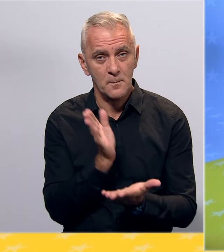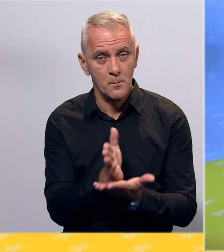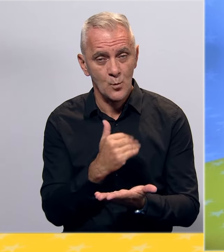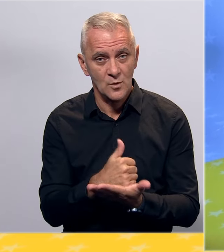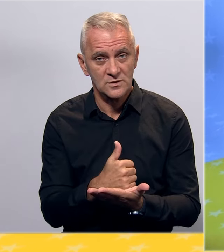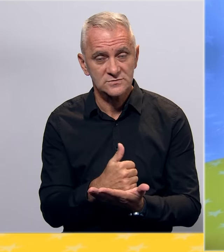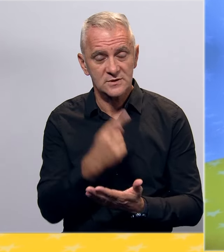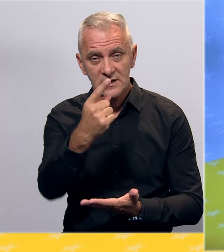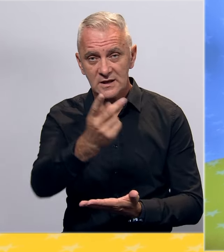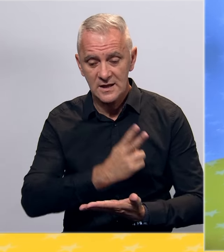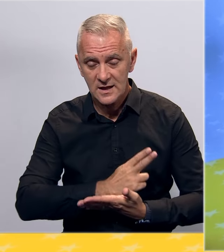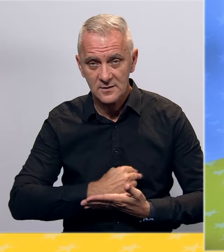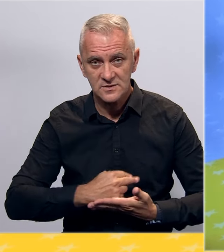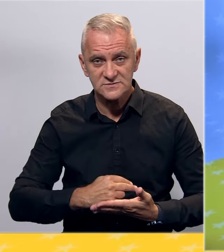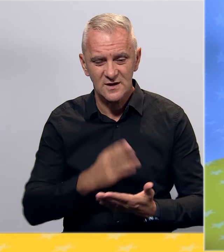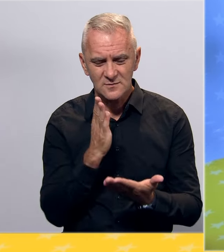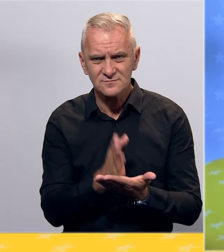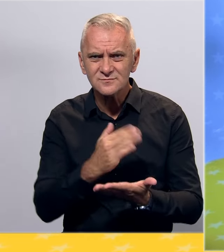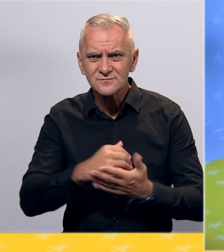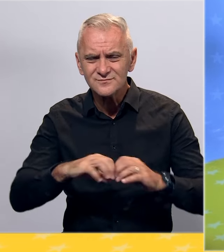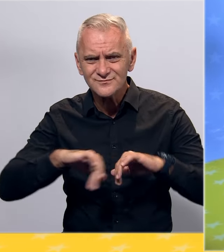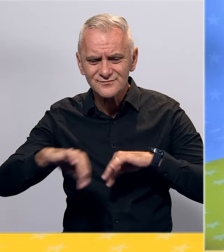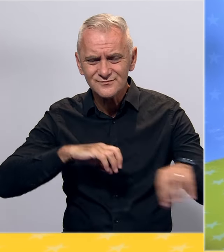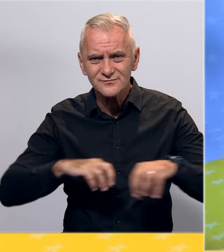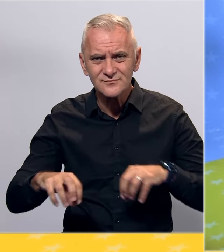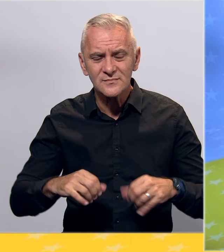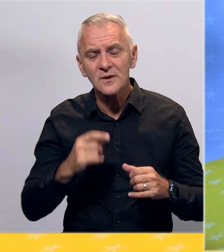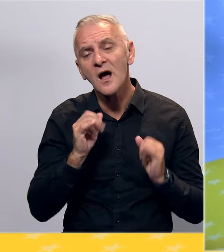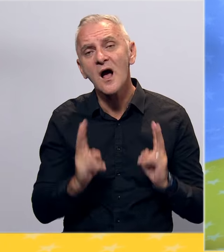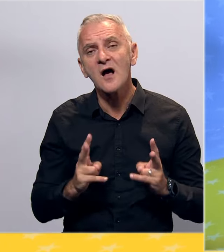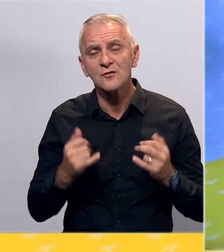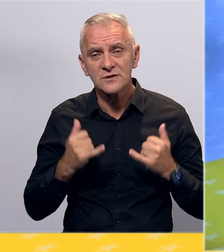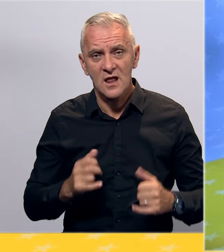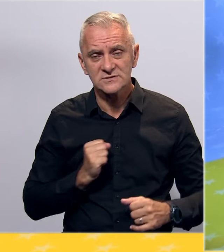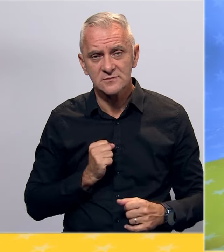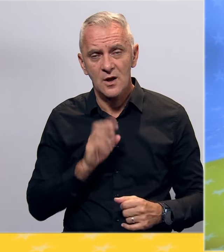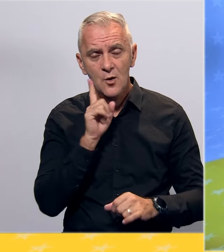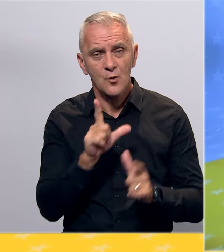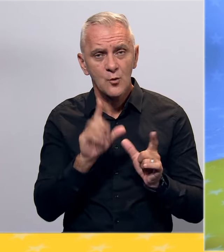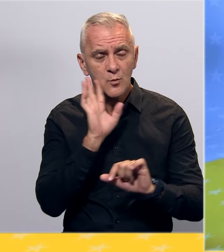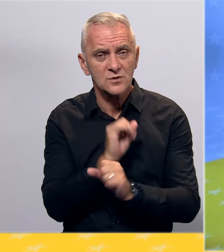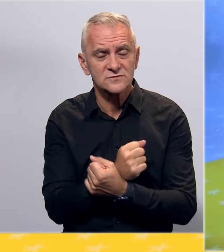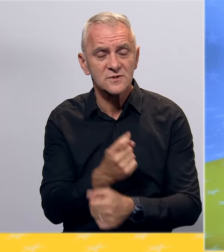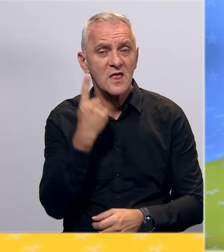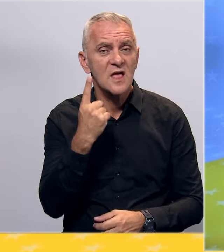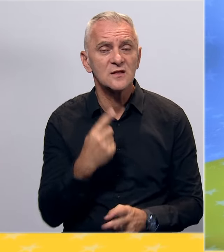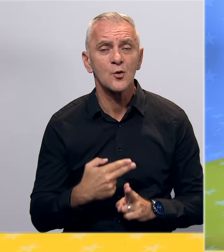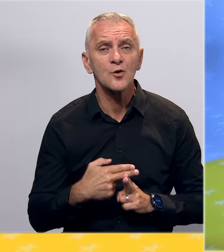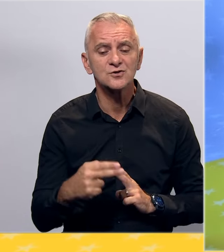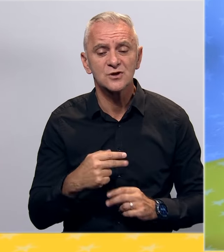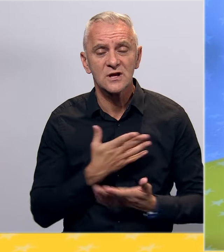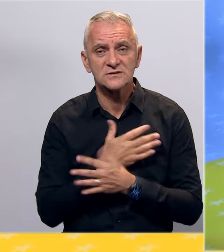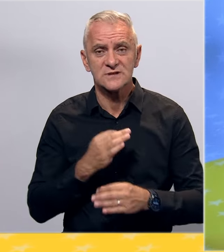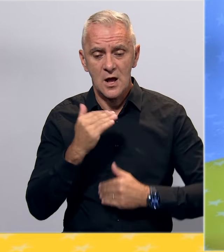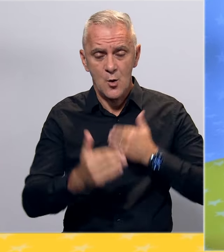i administrativne racepkanosti, kakvu danas imamo u Bosni i Hercegovini, jedino moguće rješenje za napređenje